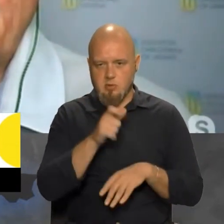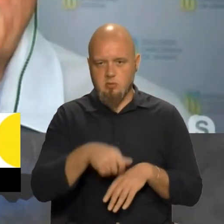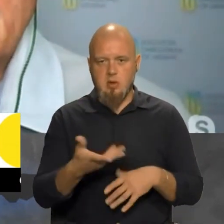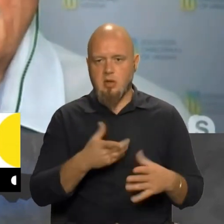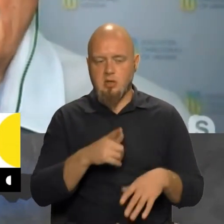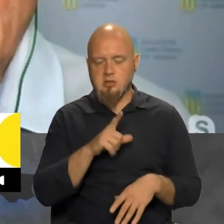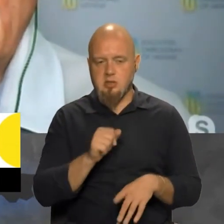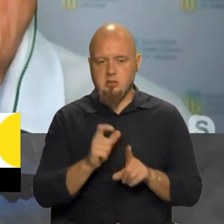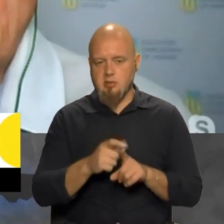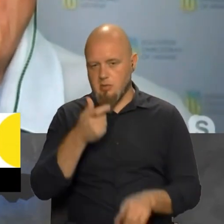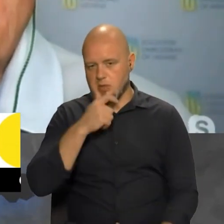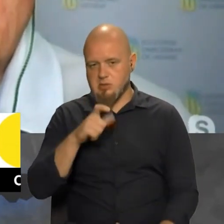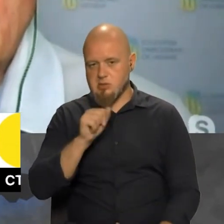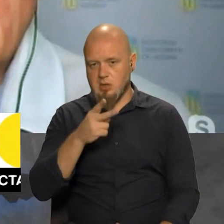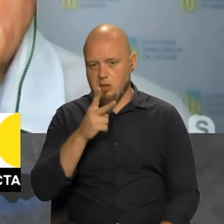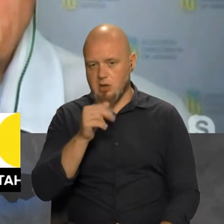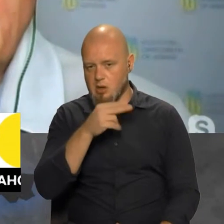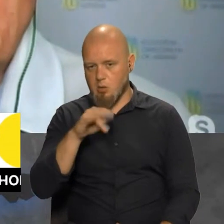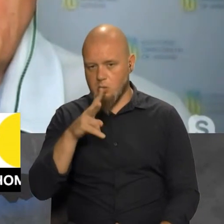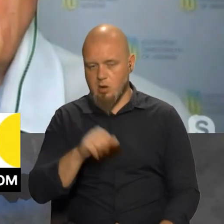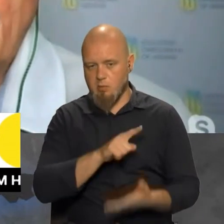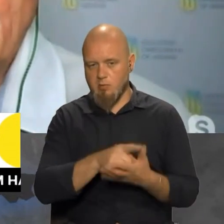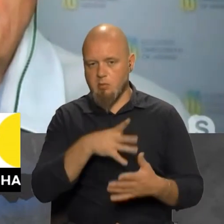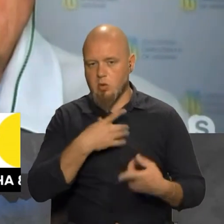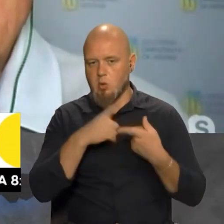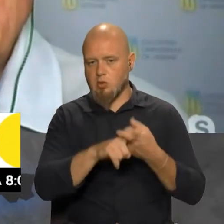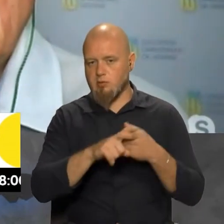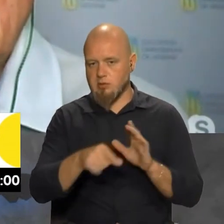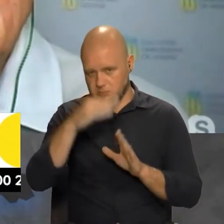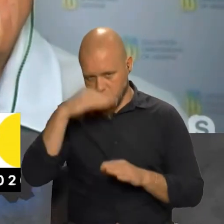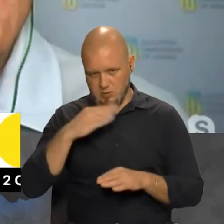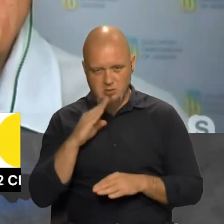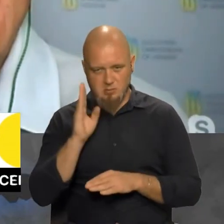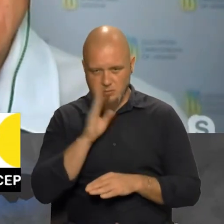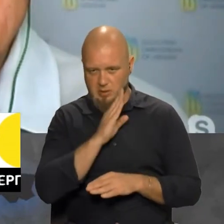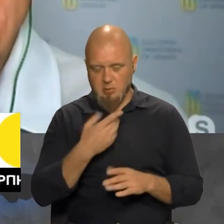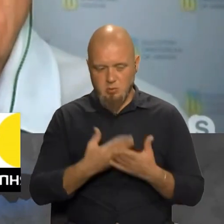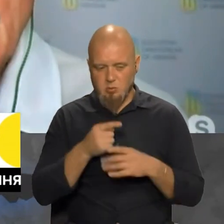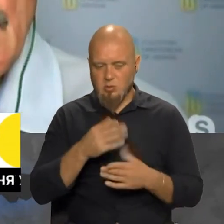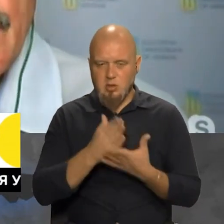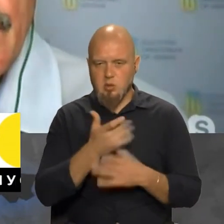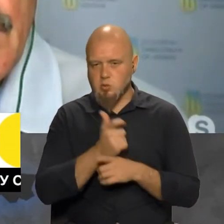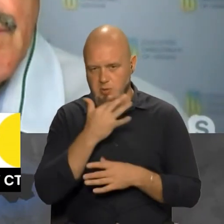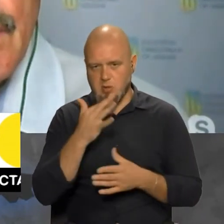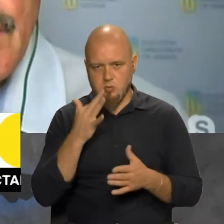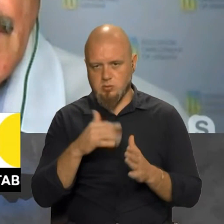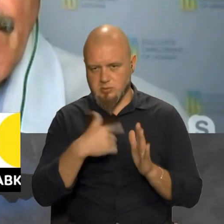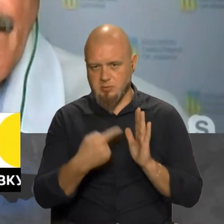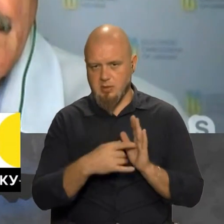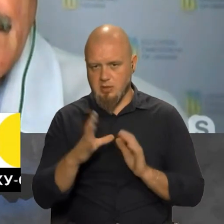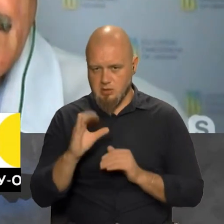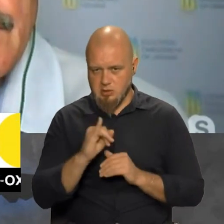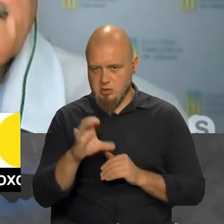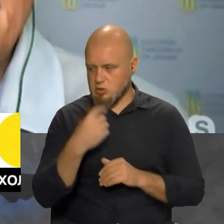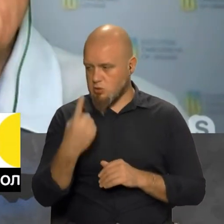словами пана Закалюка, мала б контактувати з батьками? Тобто, тут є дуже багато запитань. Ну, і ще